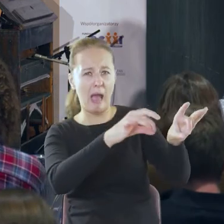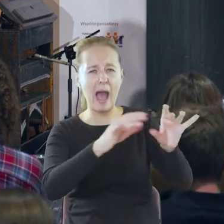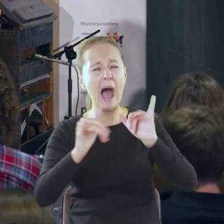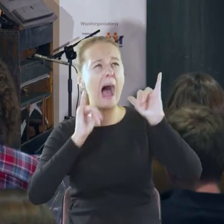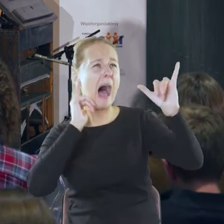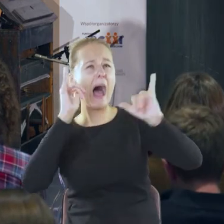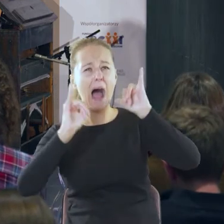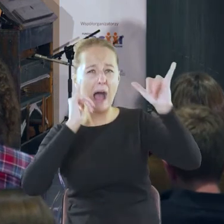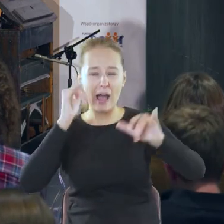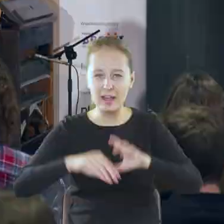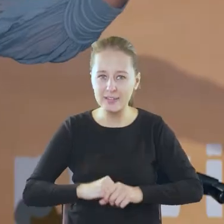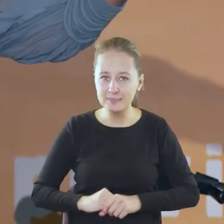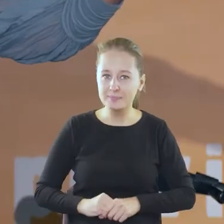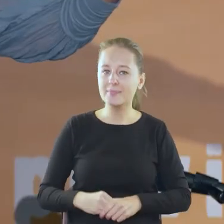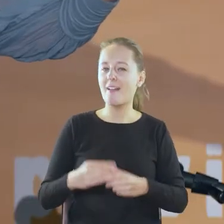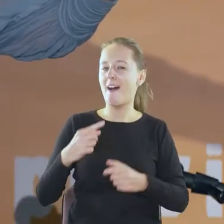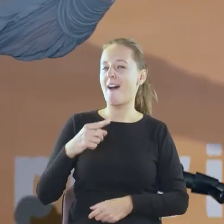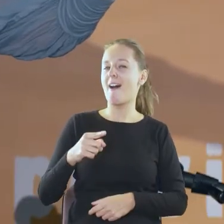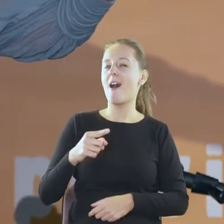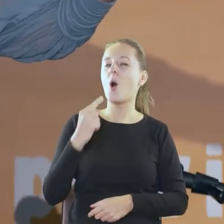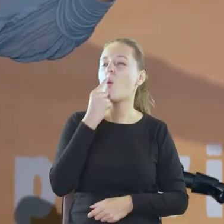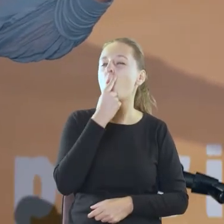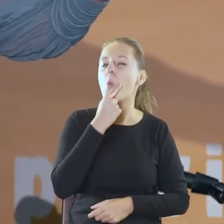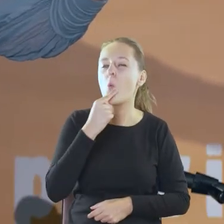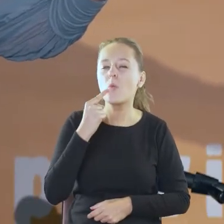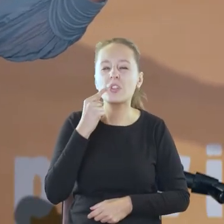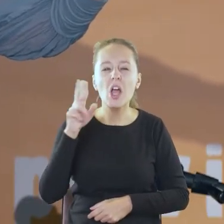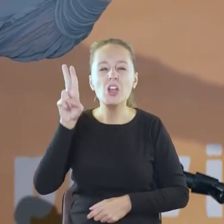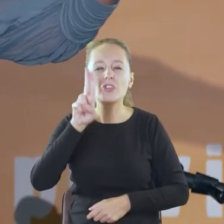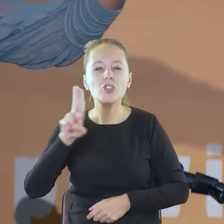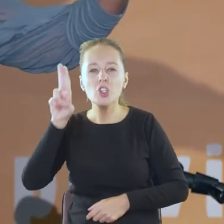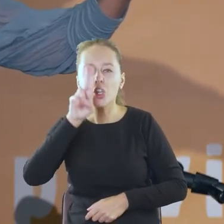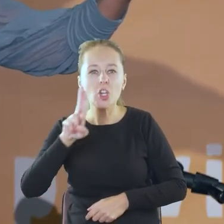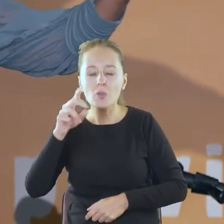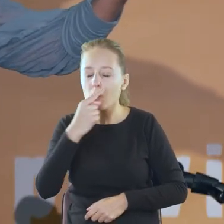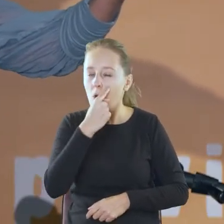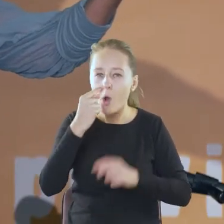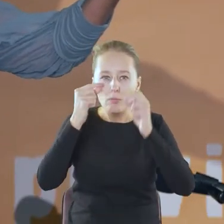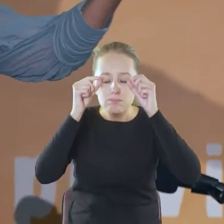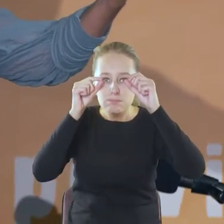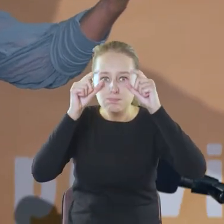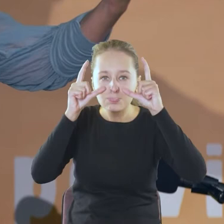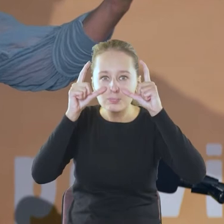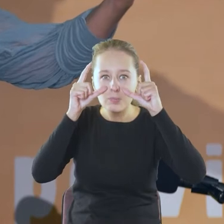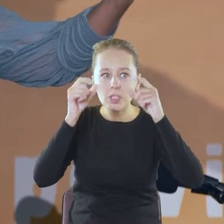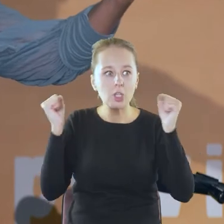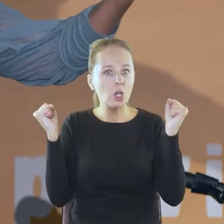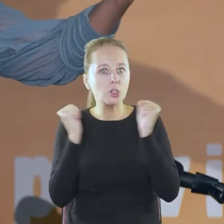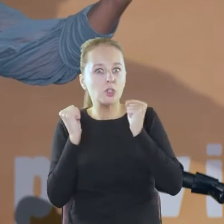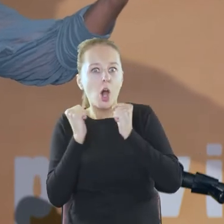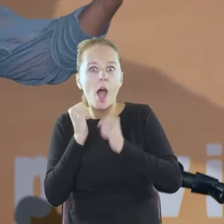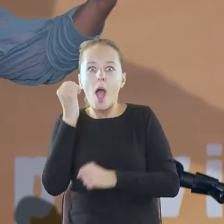Ha! Ha! Zsiniałe usta, oczy przewraca w słup, drżąca,